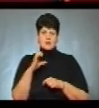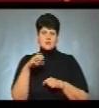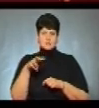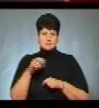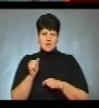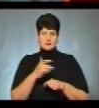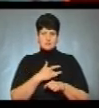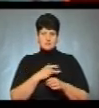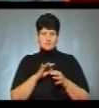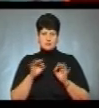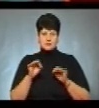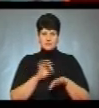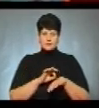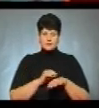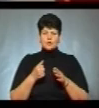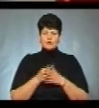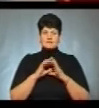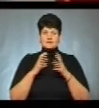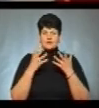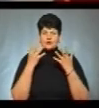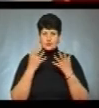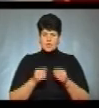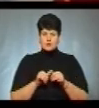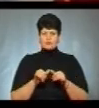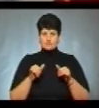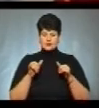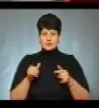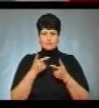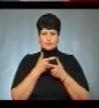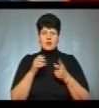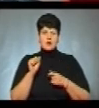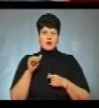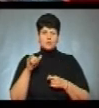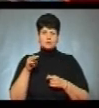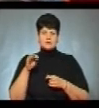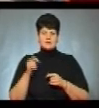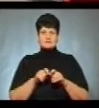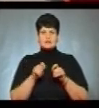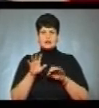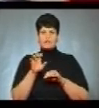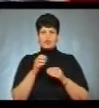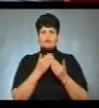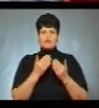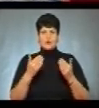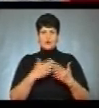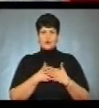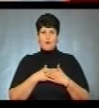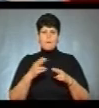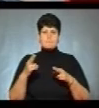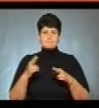До Всесвітнього дня розповсюдження інформації про аутизм в Тернополі відкрили фотовиставку «Любов без